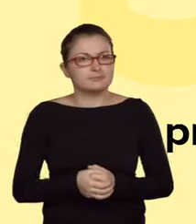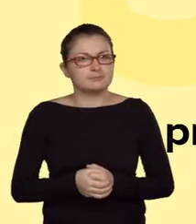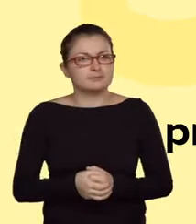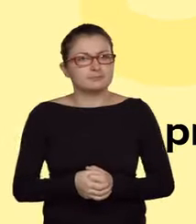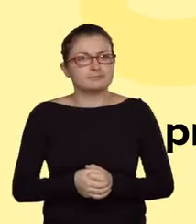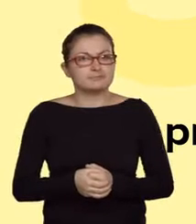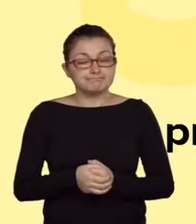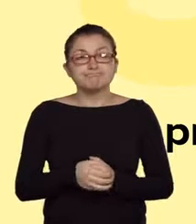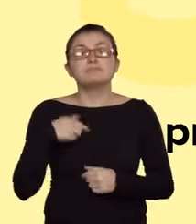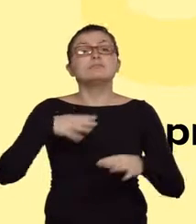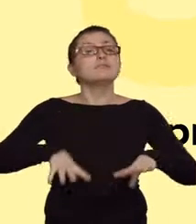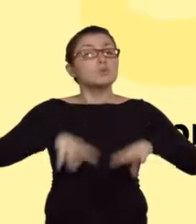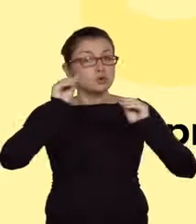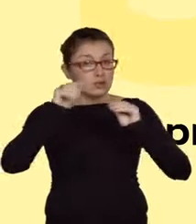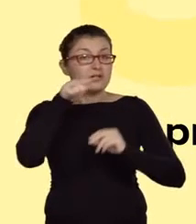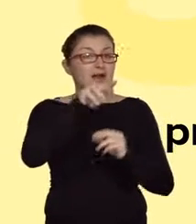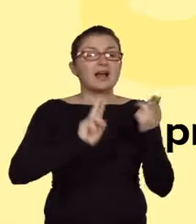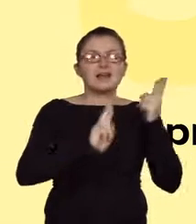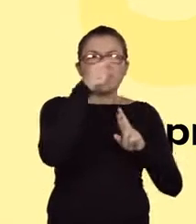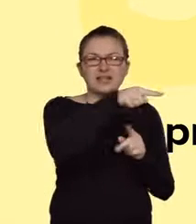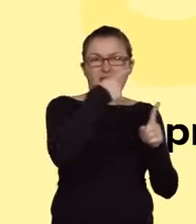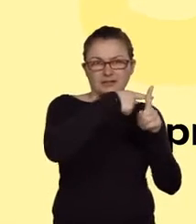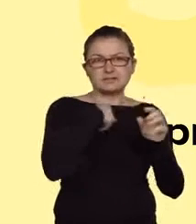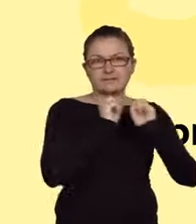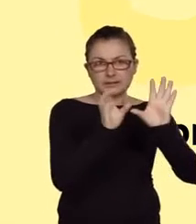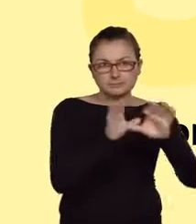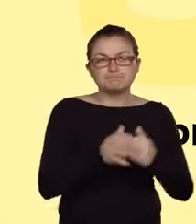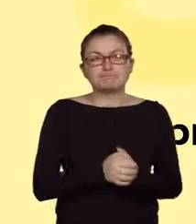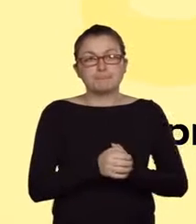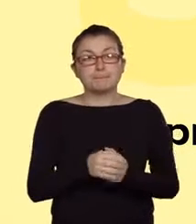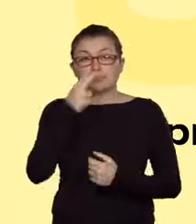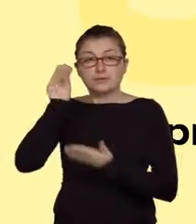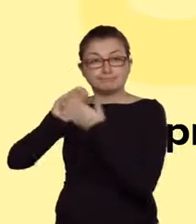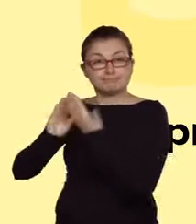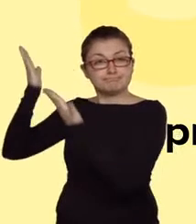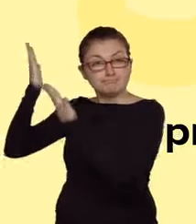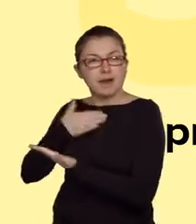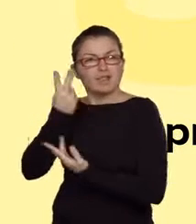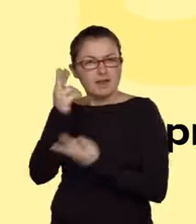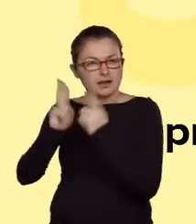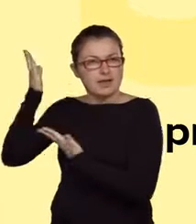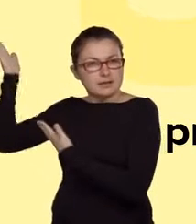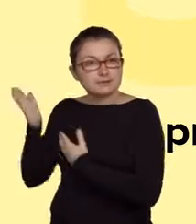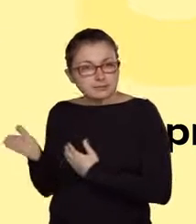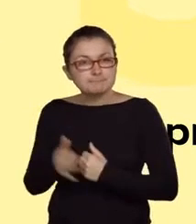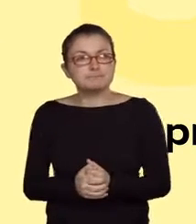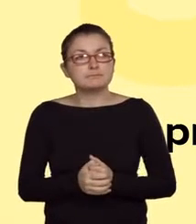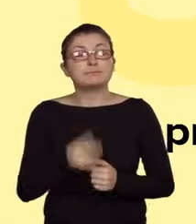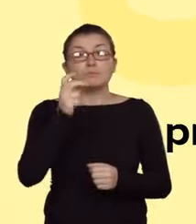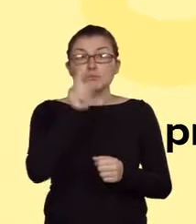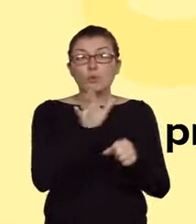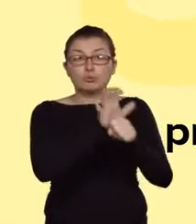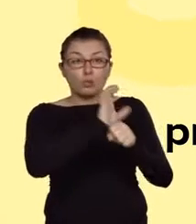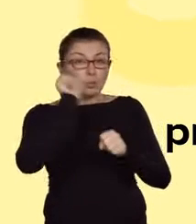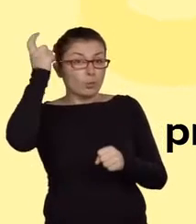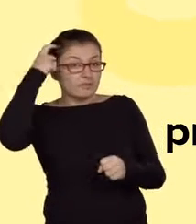od reakcji adydycji. W obu przedstawionych wyżej możliwych reakcjach obok produktu głównego 2-bromo-2